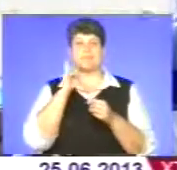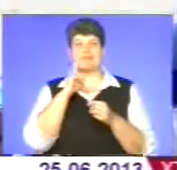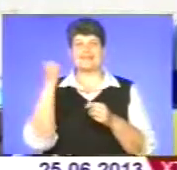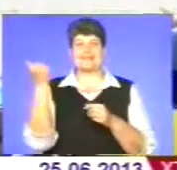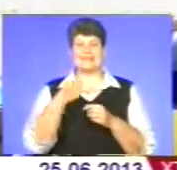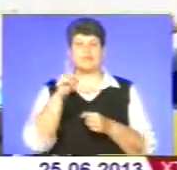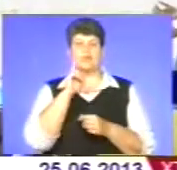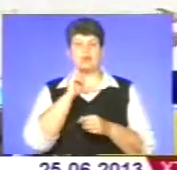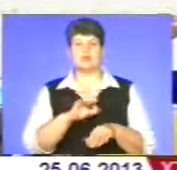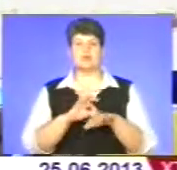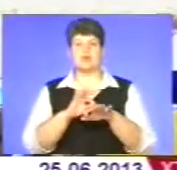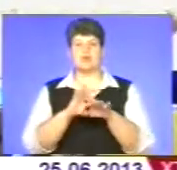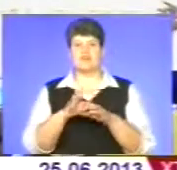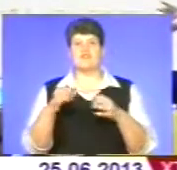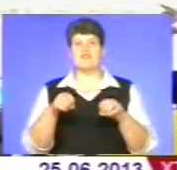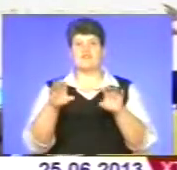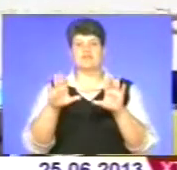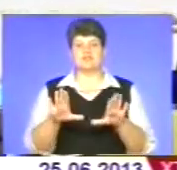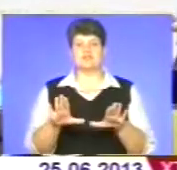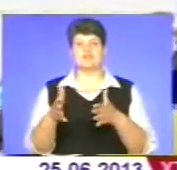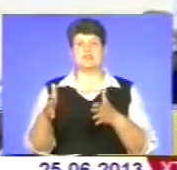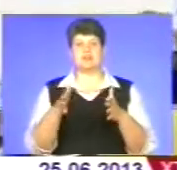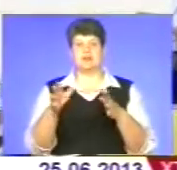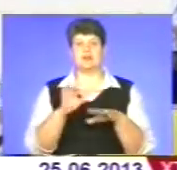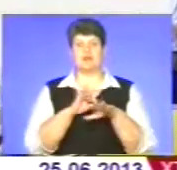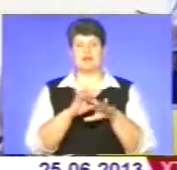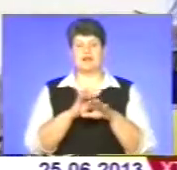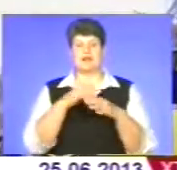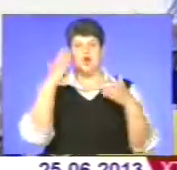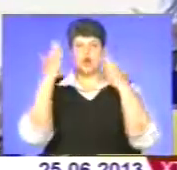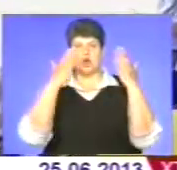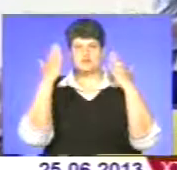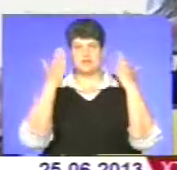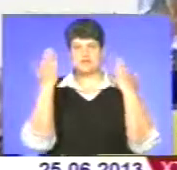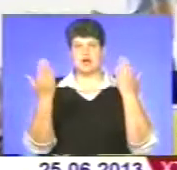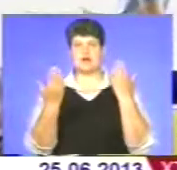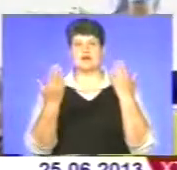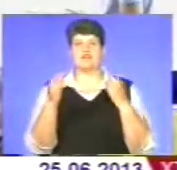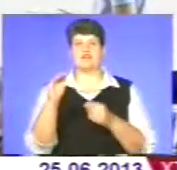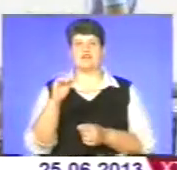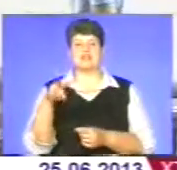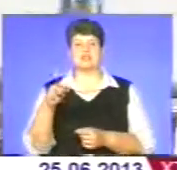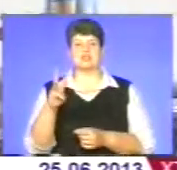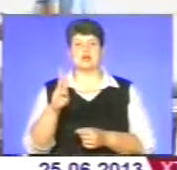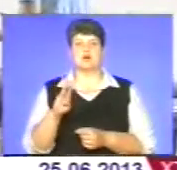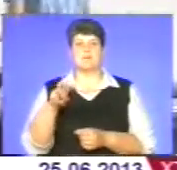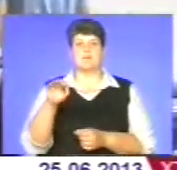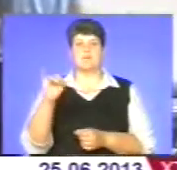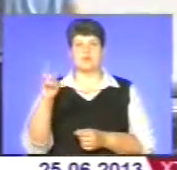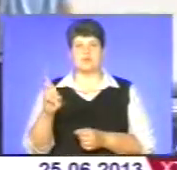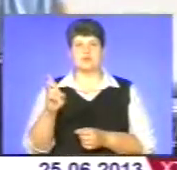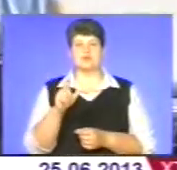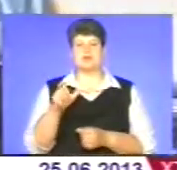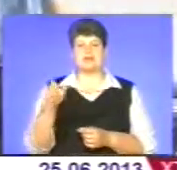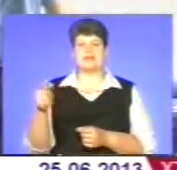молоді, ми вирішили, молодіжна організація «Мій шлях» провести таку розважальну, розважальний флешмоб для жителів дітей